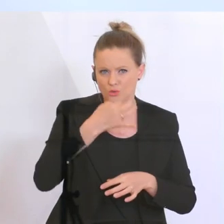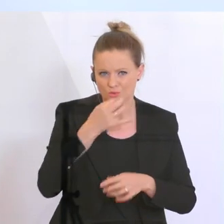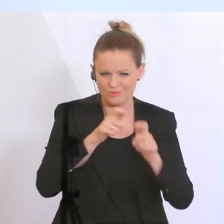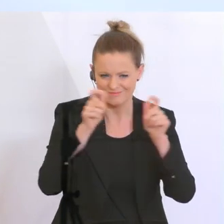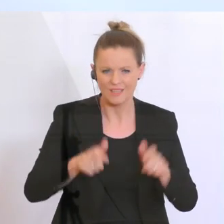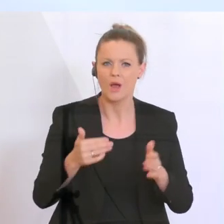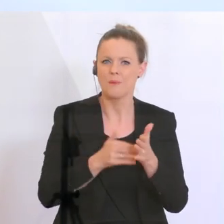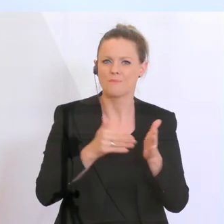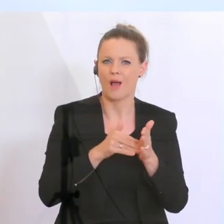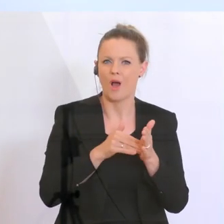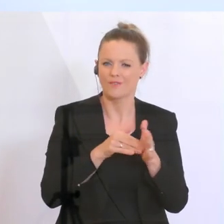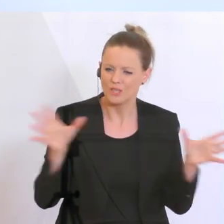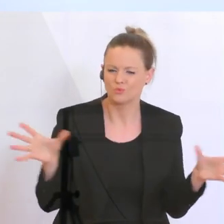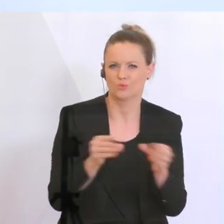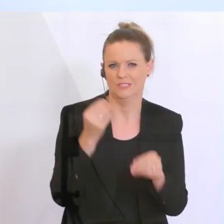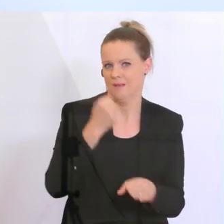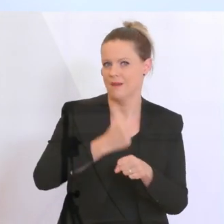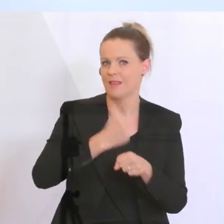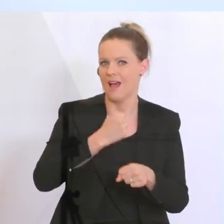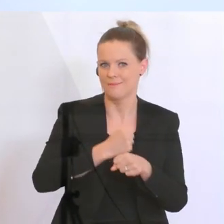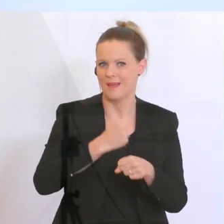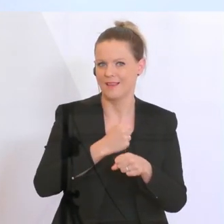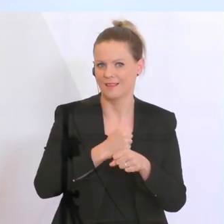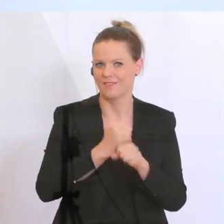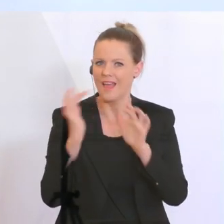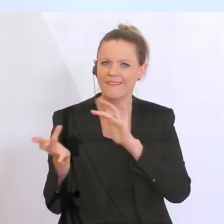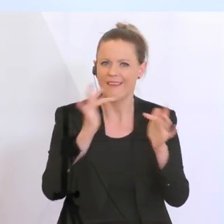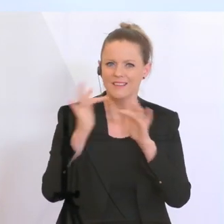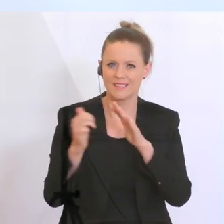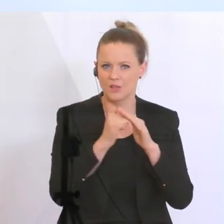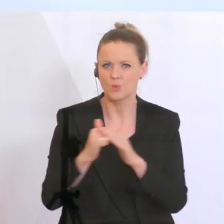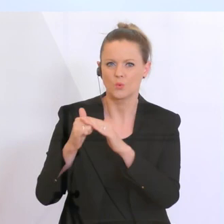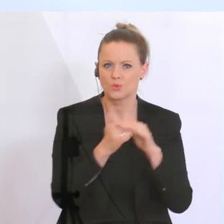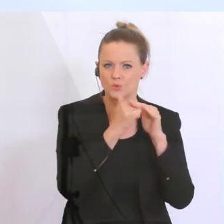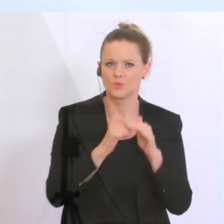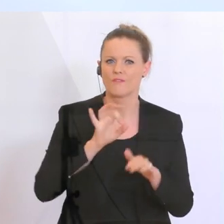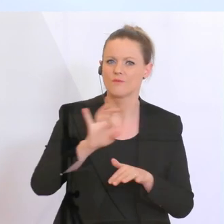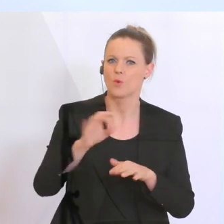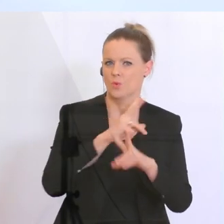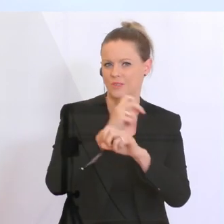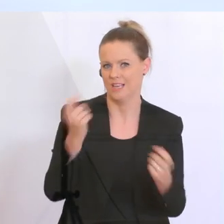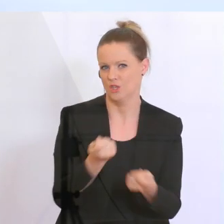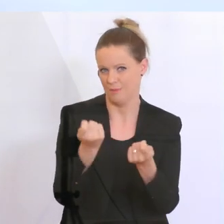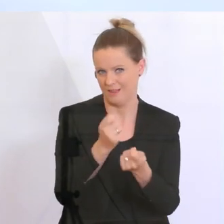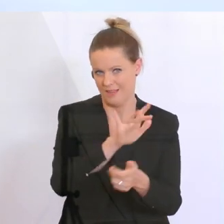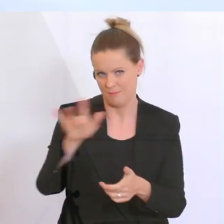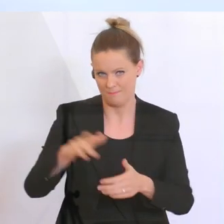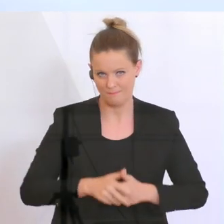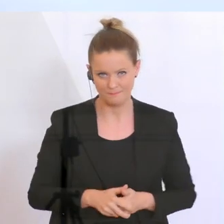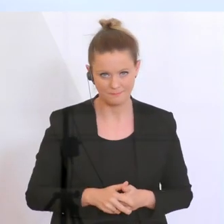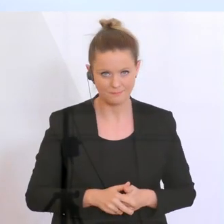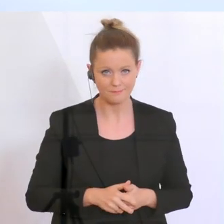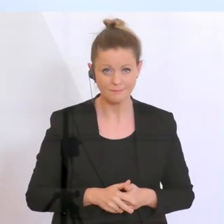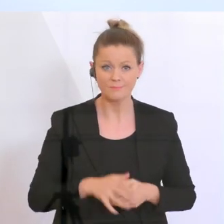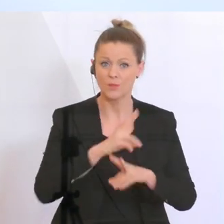diesen Paarlauf, dieses gemeinsame Unterstützen für die österreichischen Betriebe. In Österreich sind